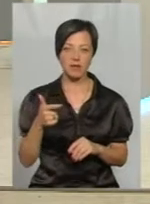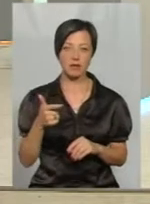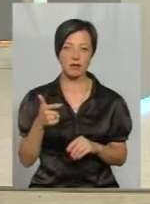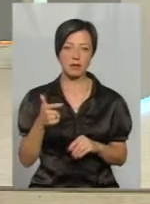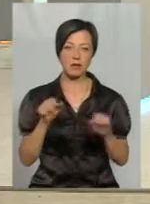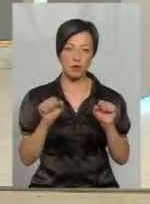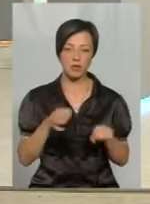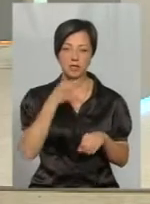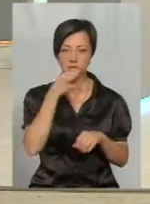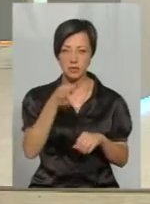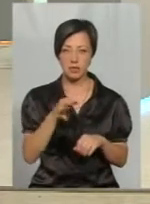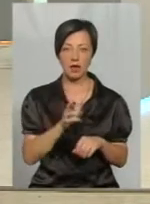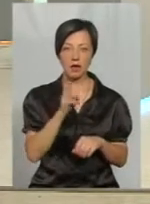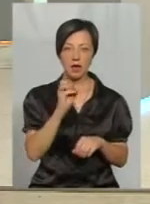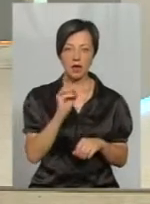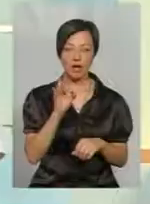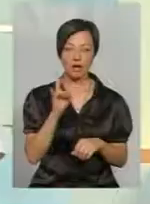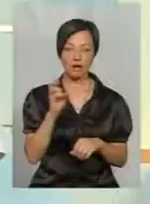можна сказати, саме з Кернелом,